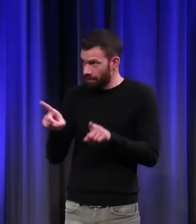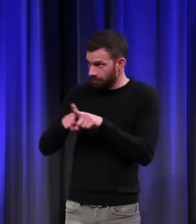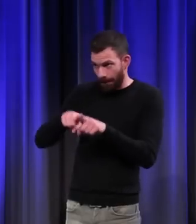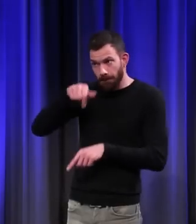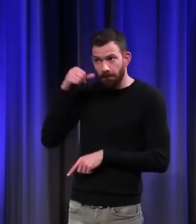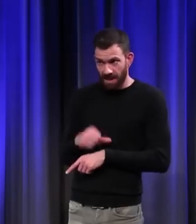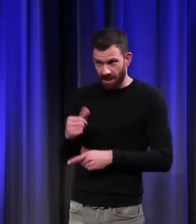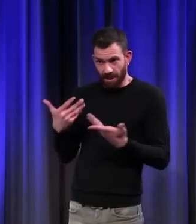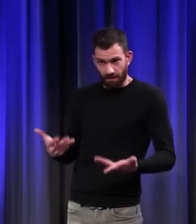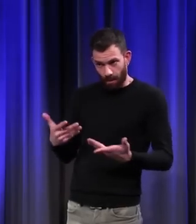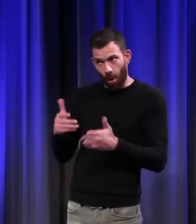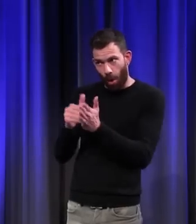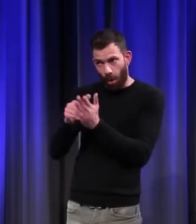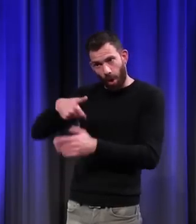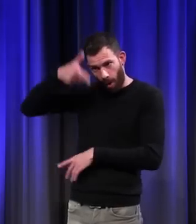2017.